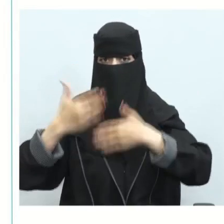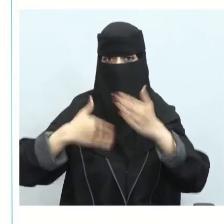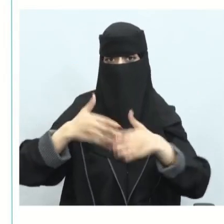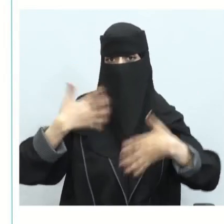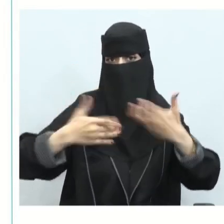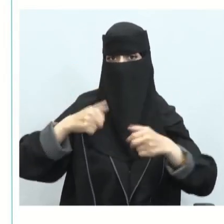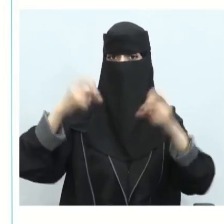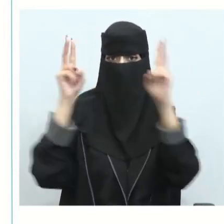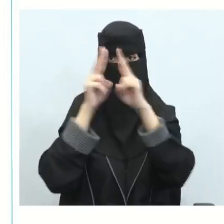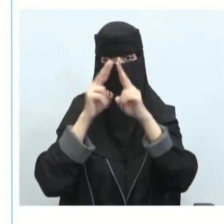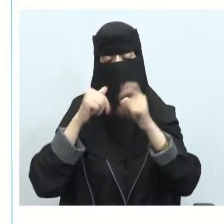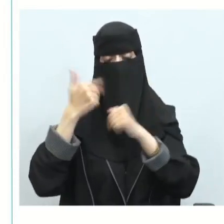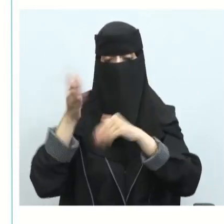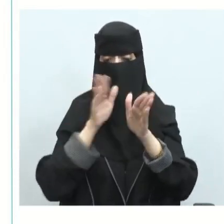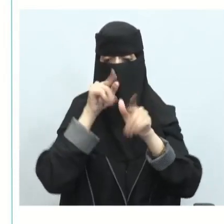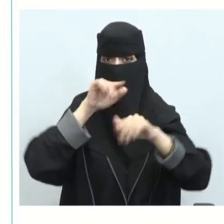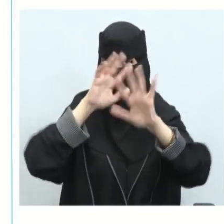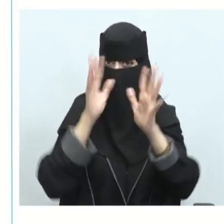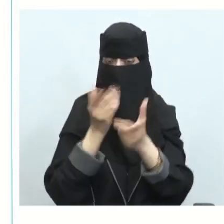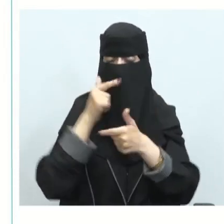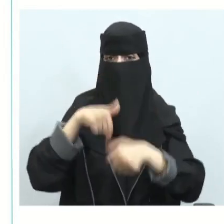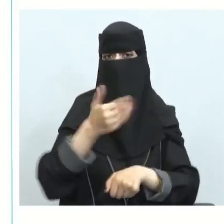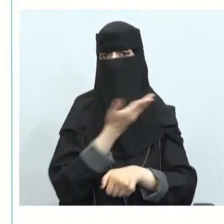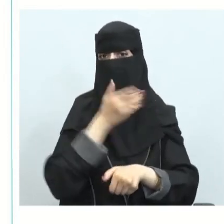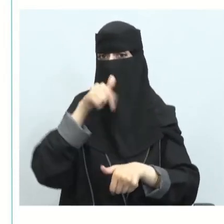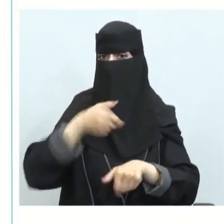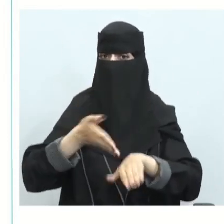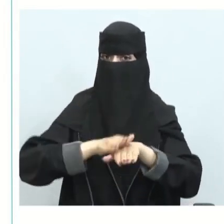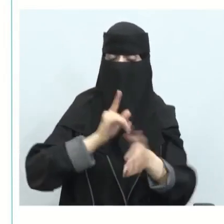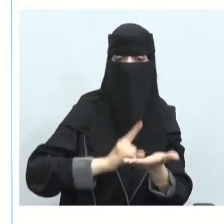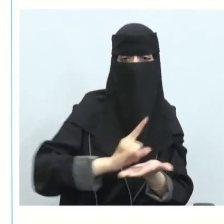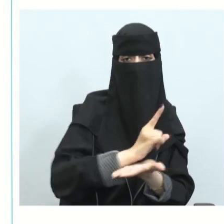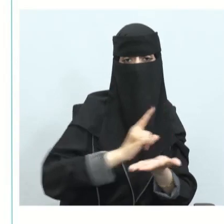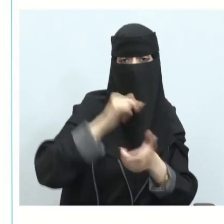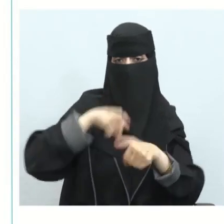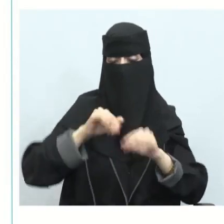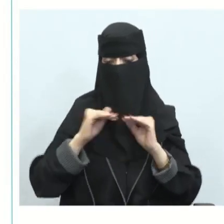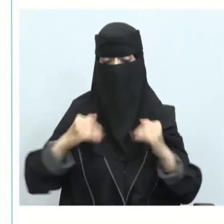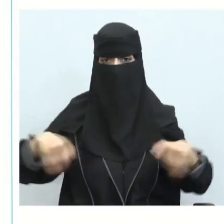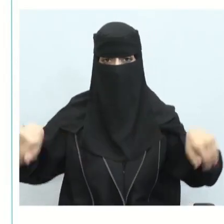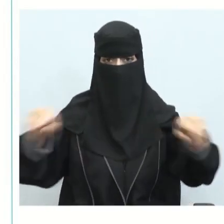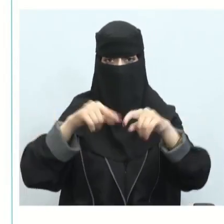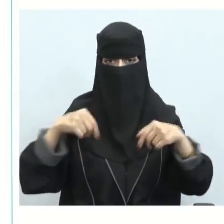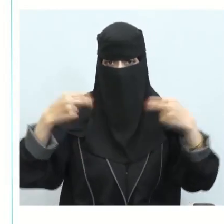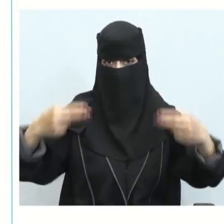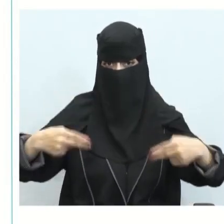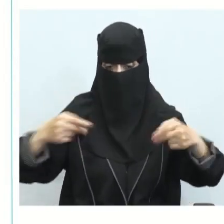الأخرى لتوليد الكهرباء كل ذلك سيكون مؤثر على الطبيعة أو على البيئة المحيطة